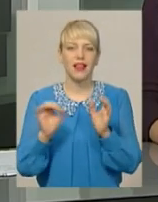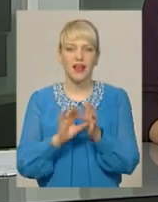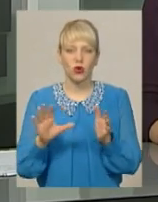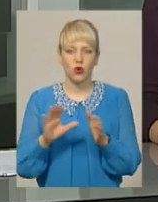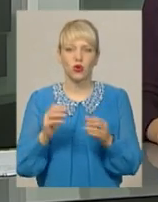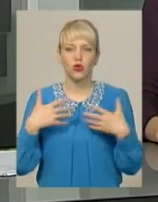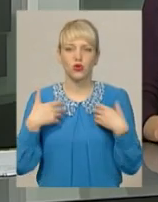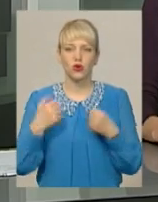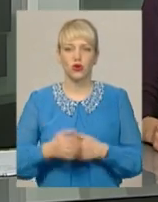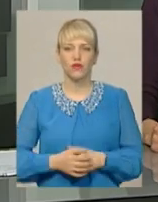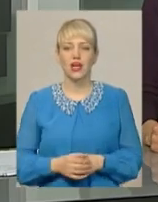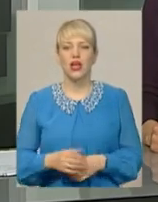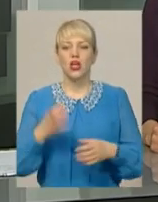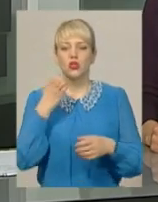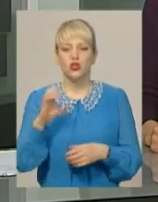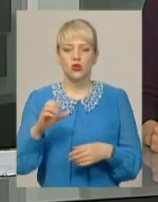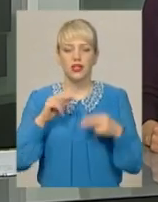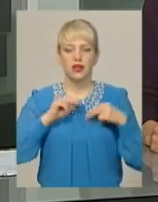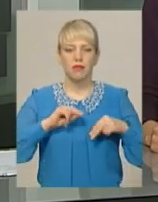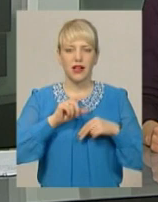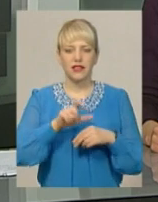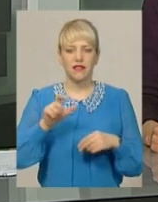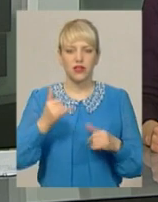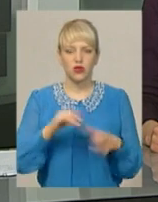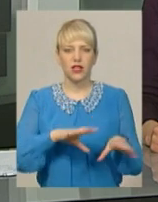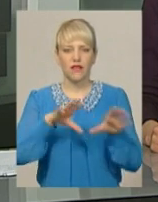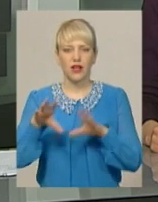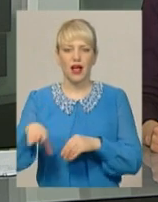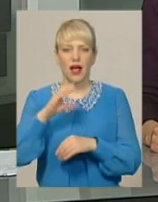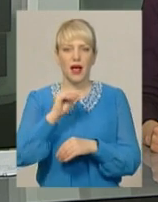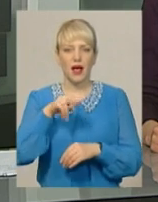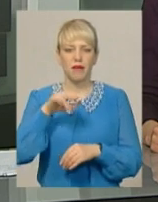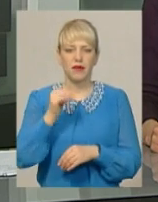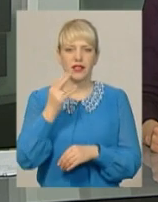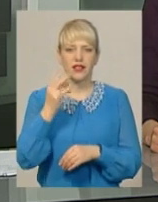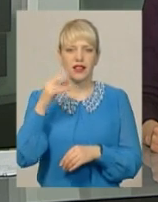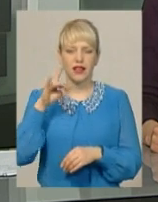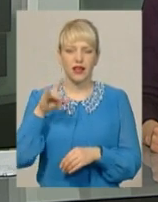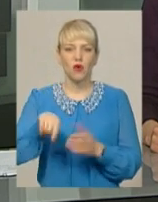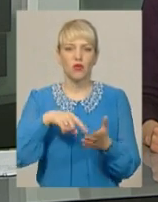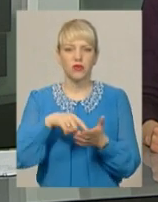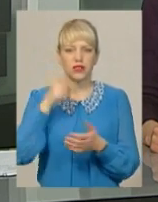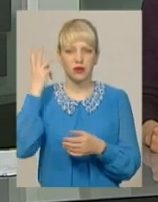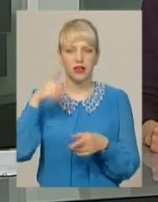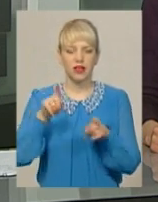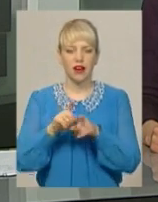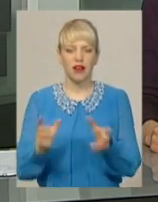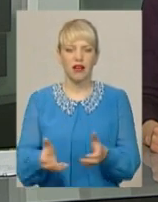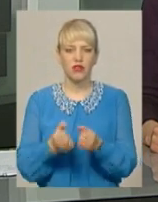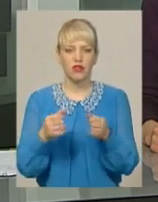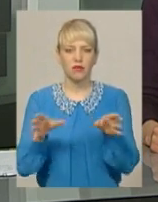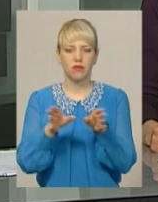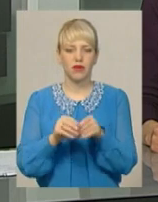Майже сотню працівників сьогодні евакуювали із гіпермаркету «Епіцентр», що в Хмельницькому. Так, рятувальники спільно з персоналом